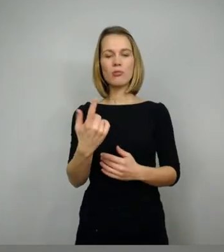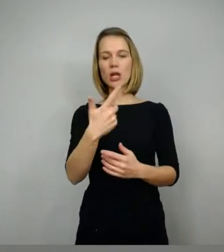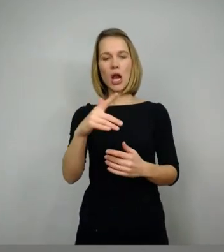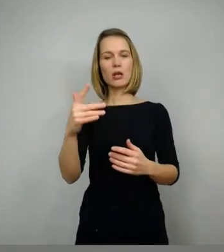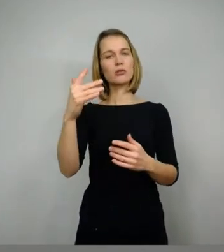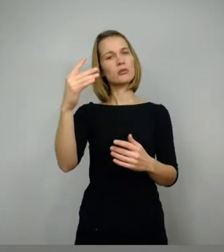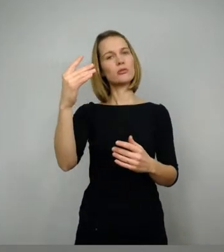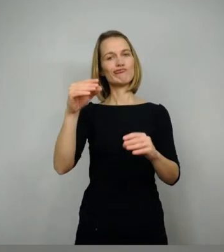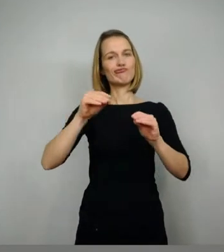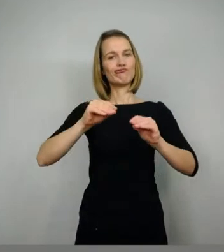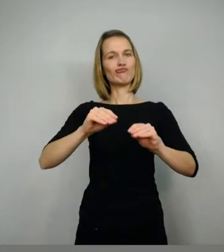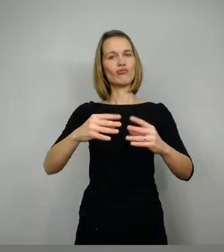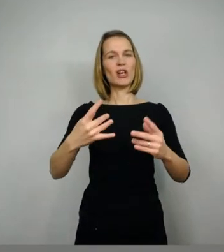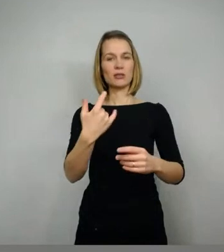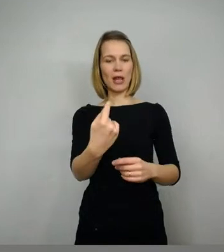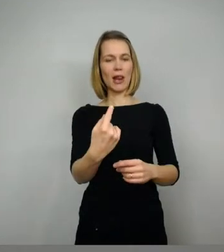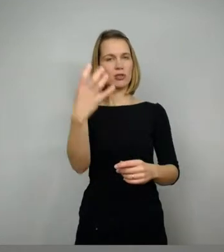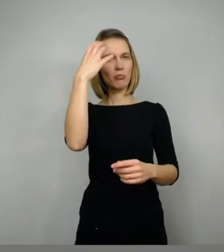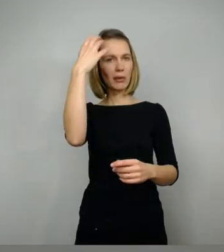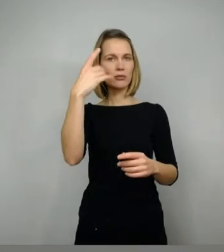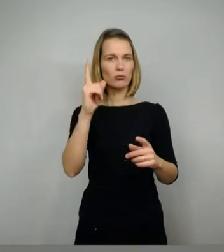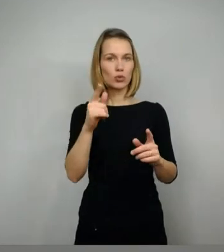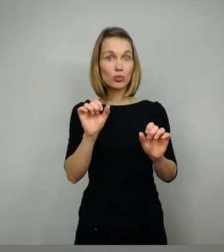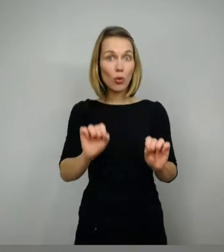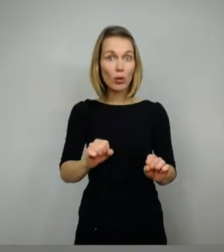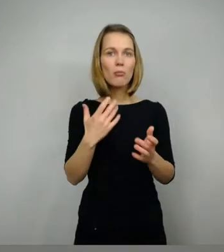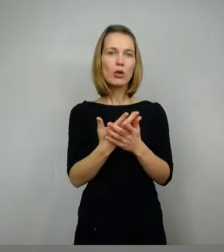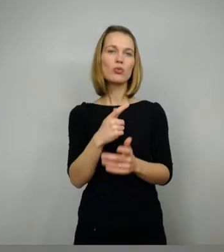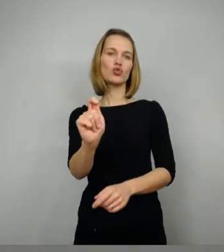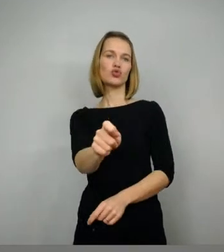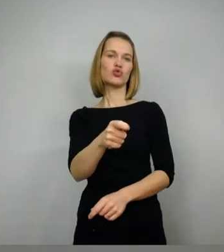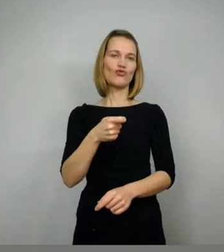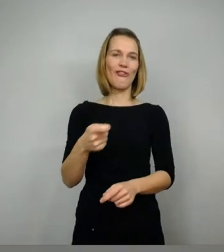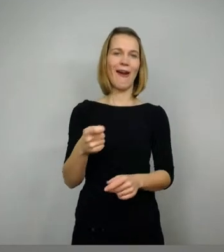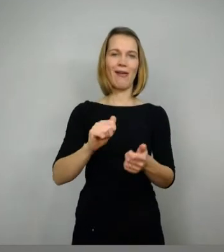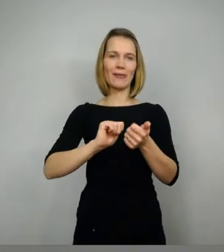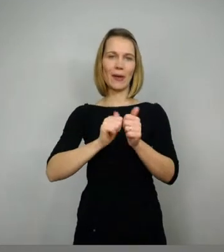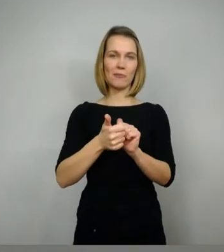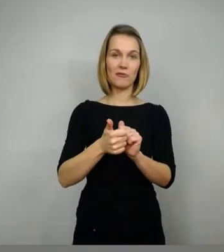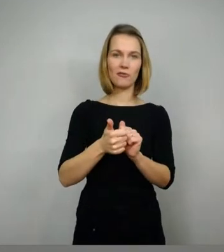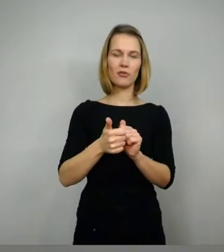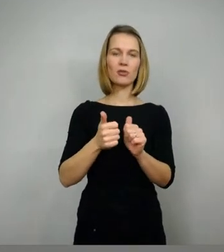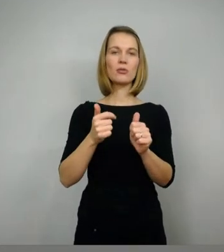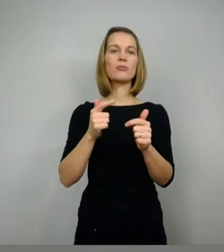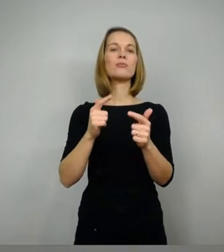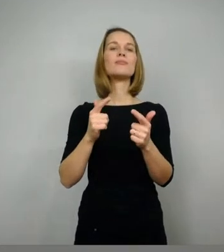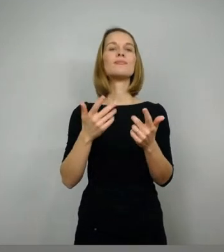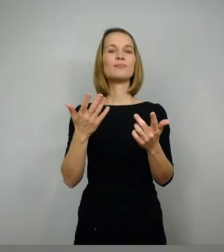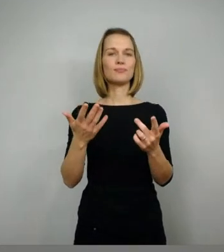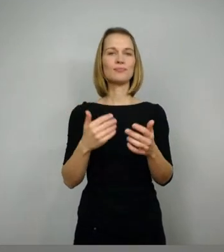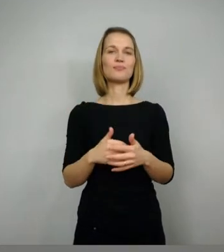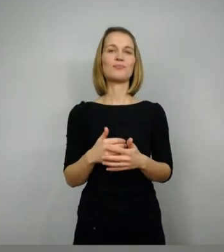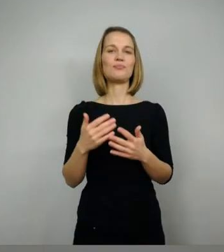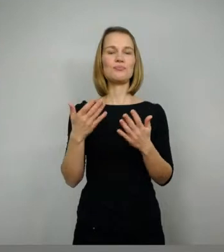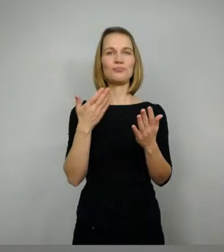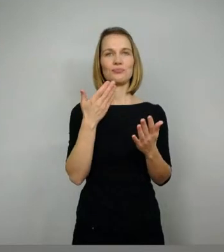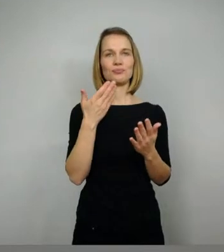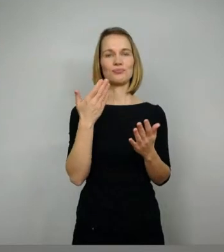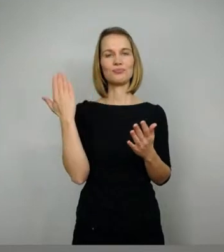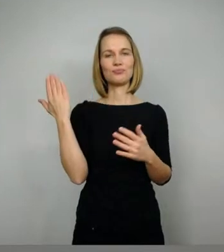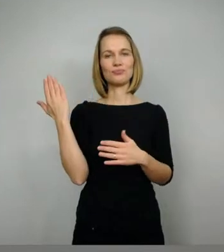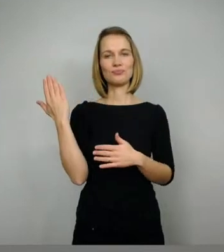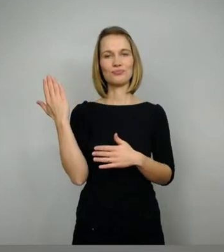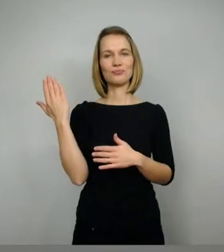Vor allem den Kampf mit dem Schwert. Man mochte Michel Wunder von Siveride sagen, Was Ehren an ihm wirkse und wie schöne was'n lieb.